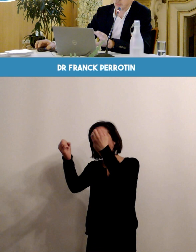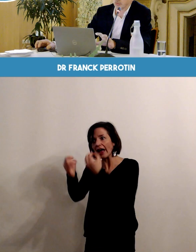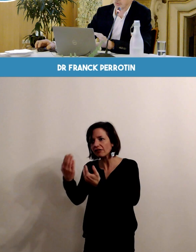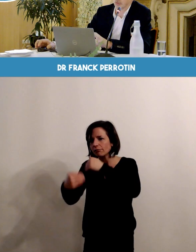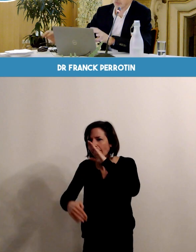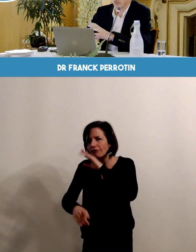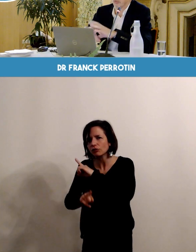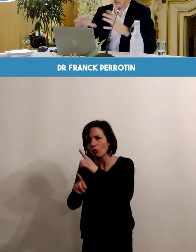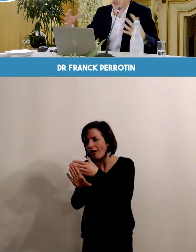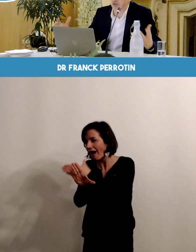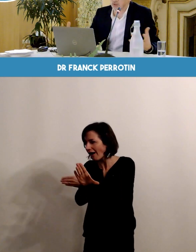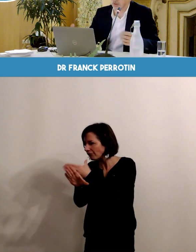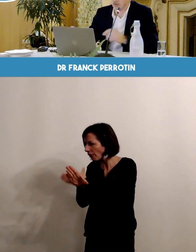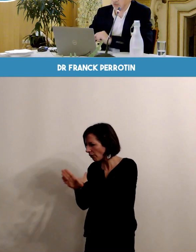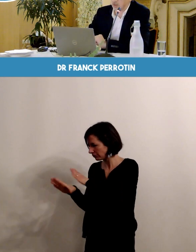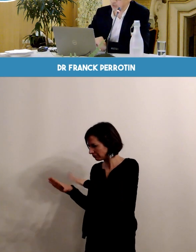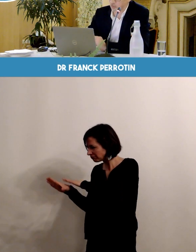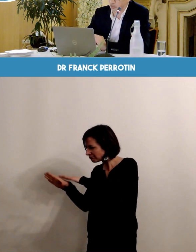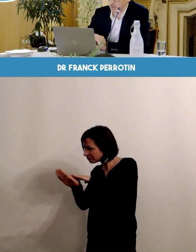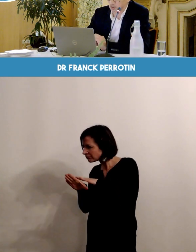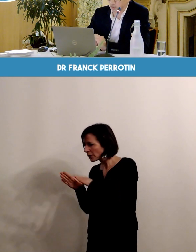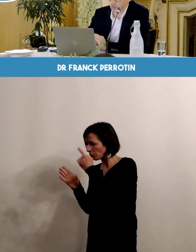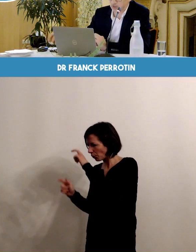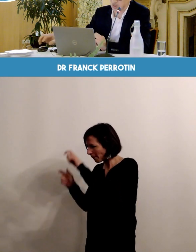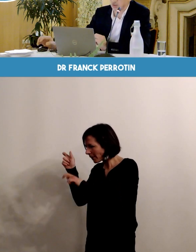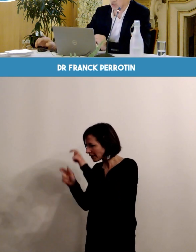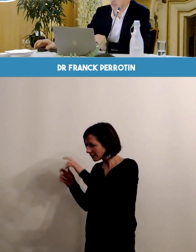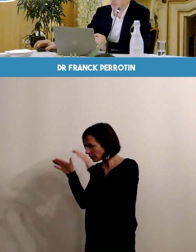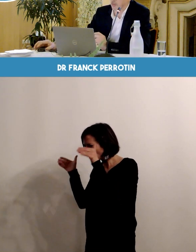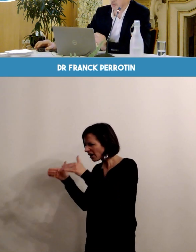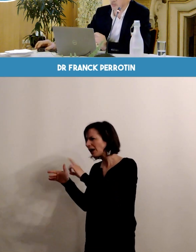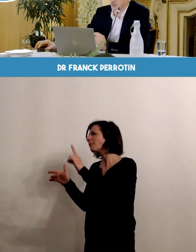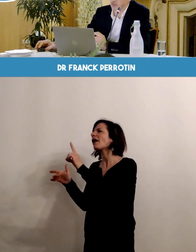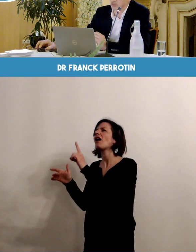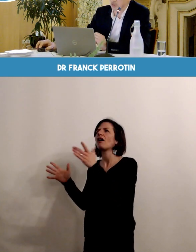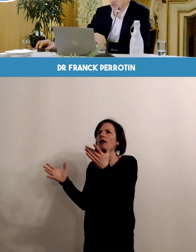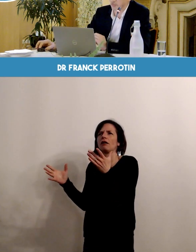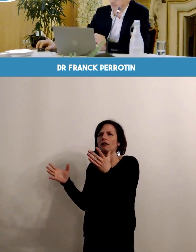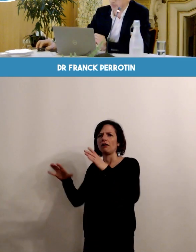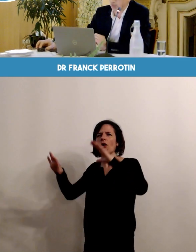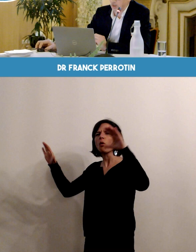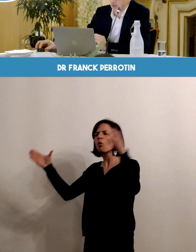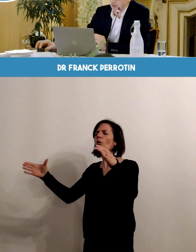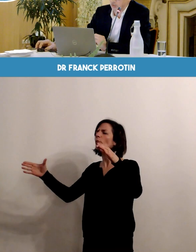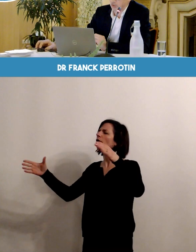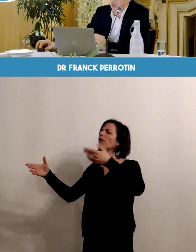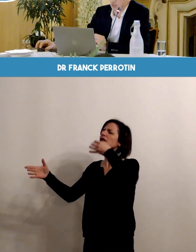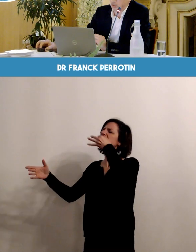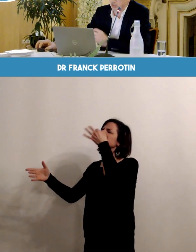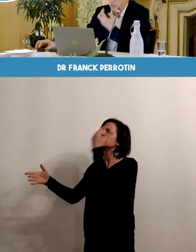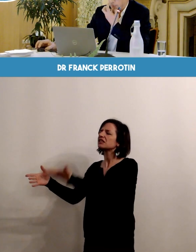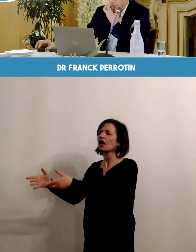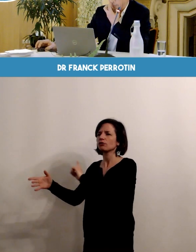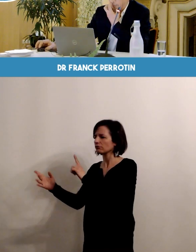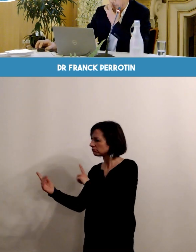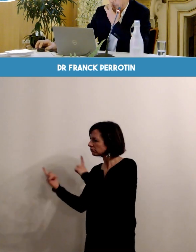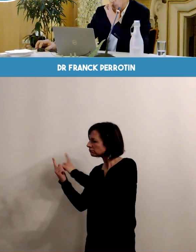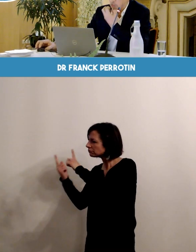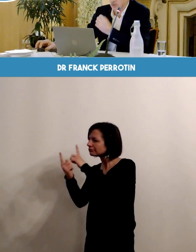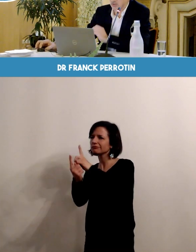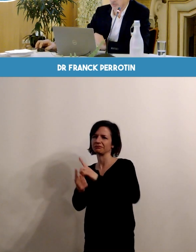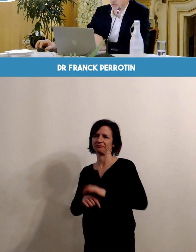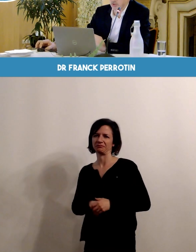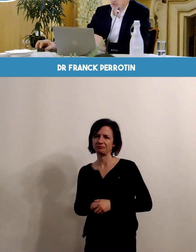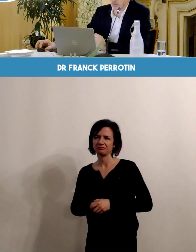la personne elle-même plutôt que de faire des grandes politiques de masse qui sont plus difficiles alors